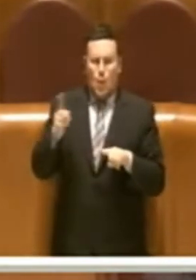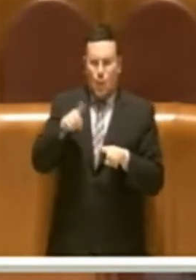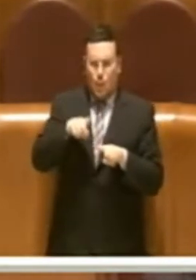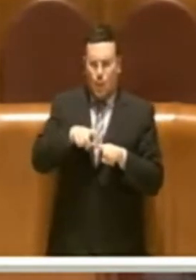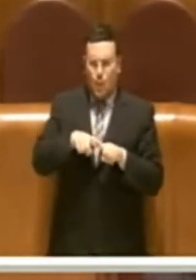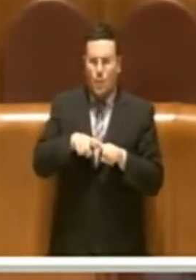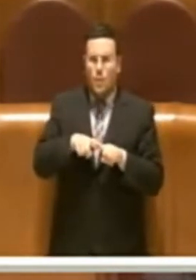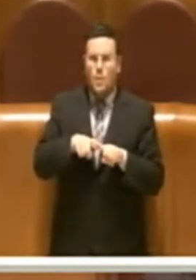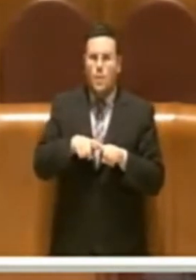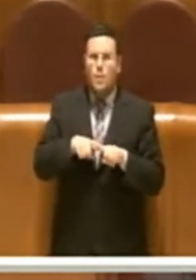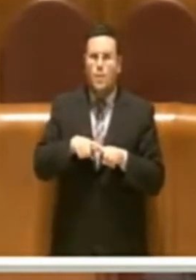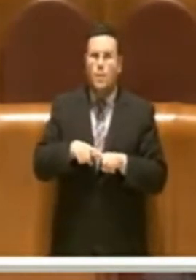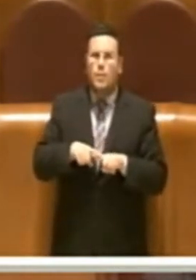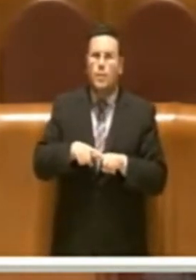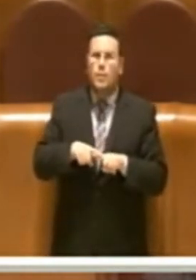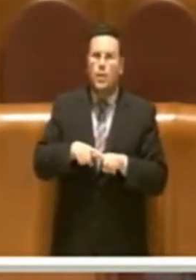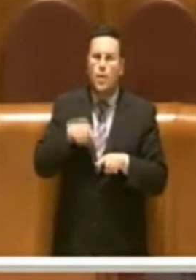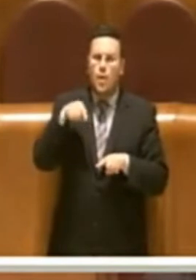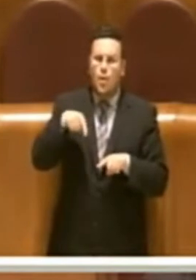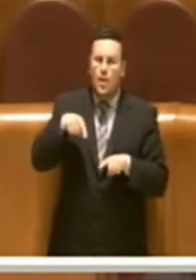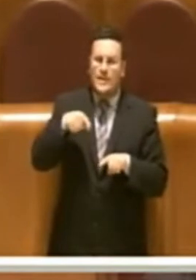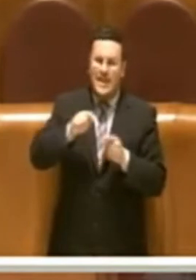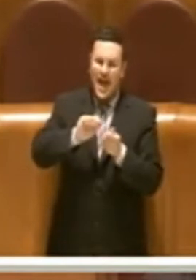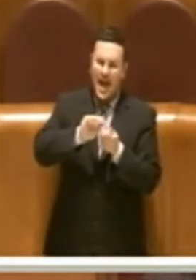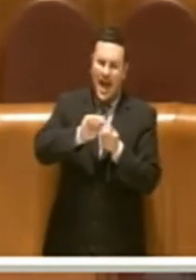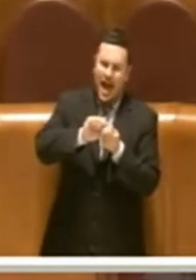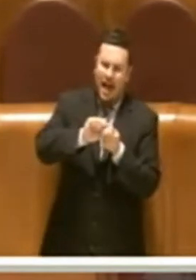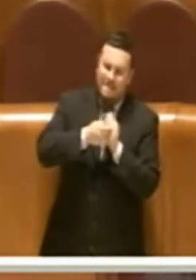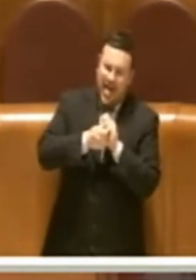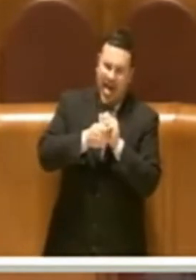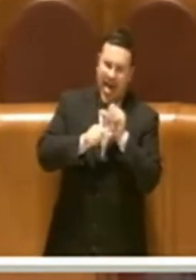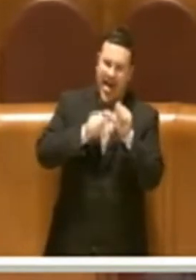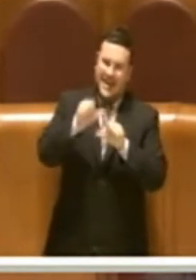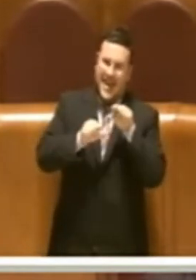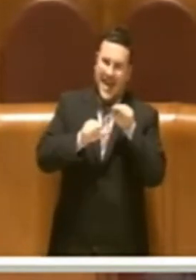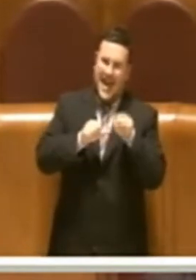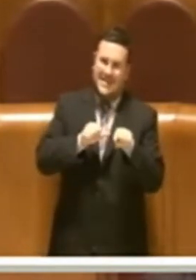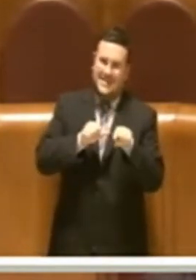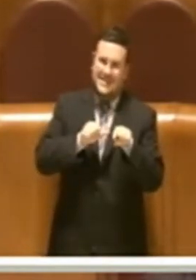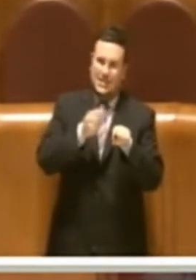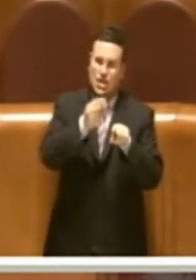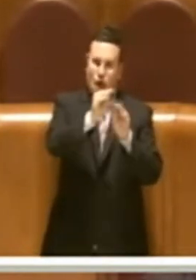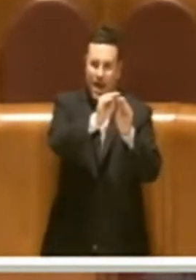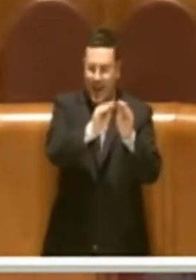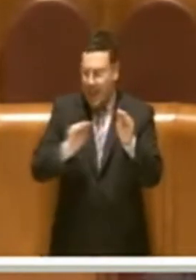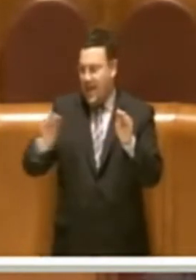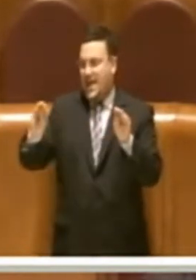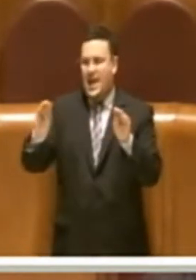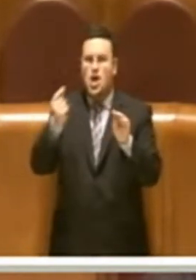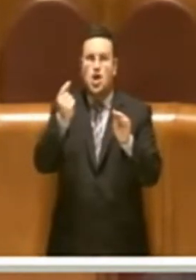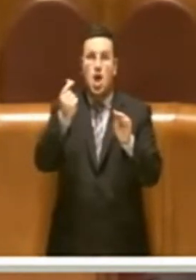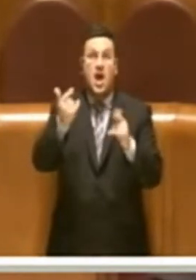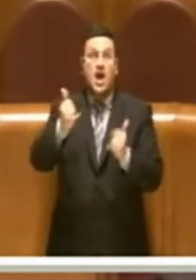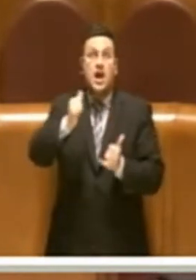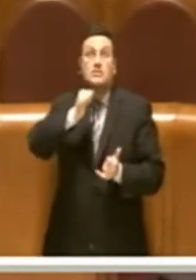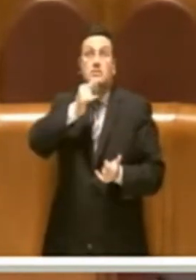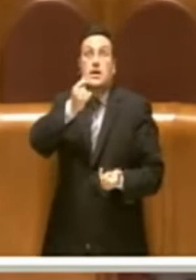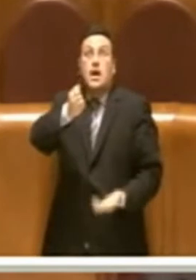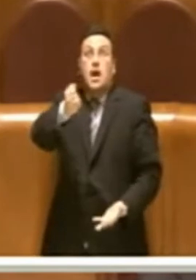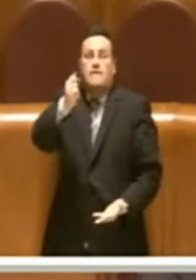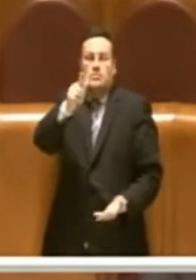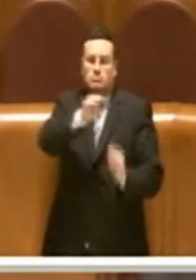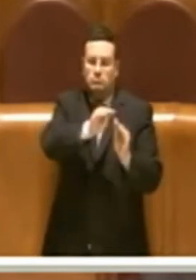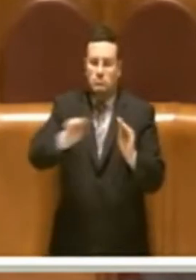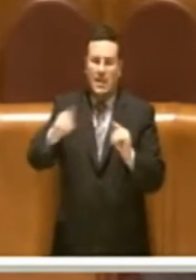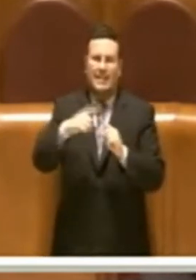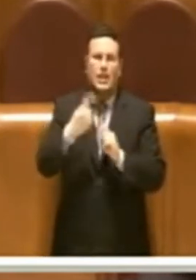di quello che si è detto che si tratta di una variazione che sposta importi relativamente contenuti, mi riferisco al titolo primo